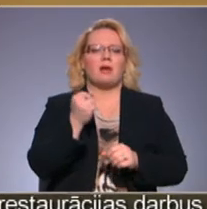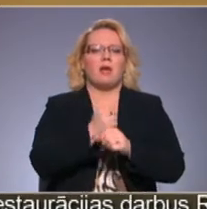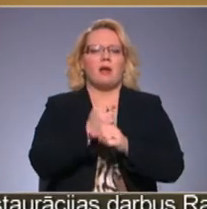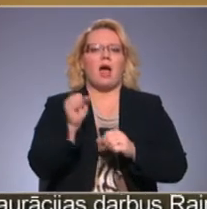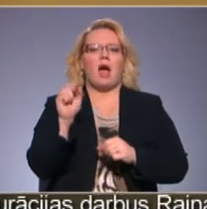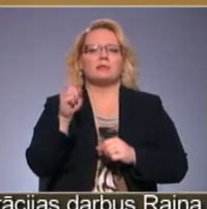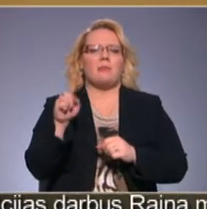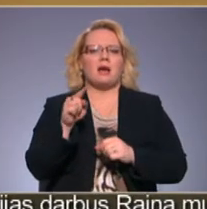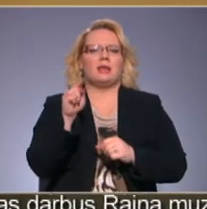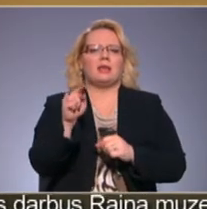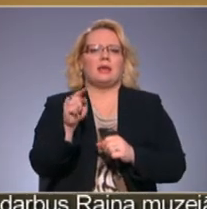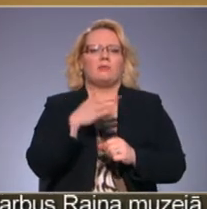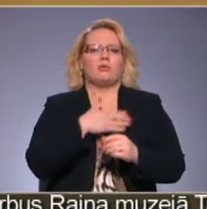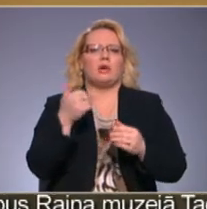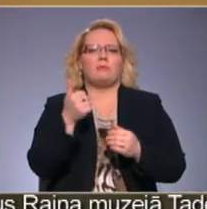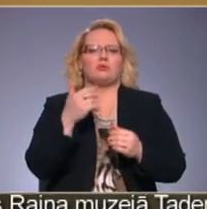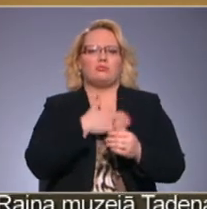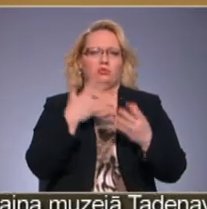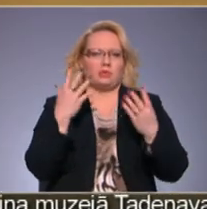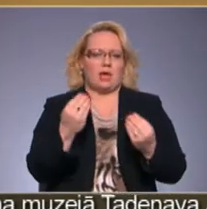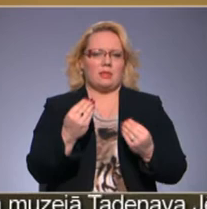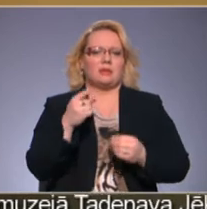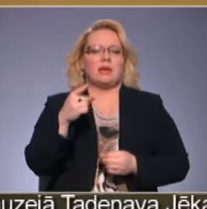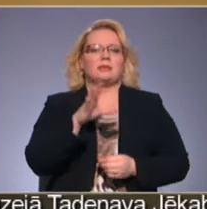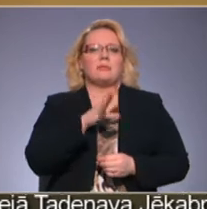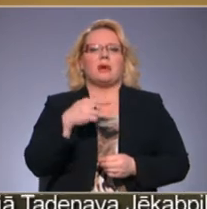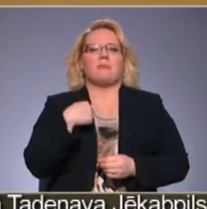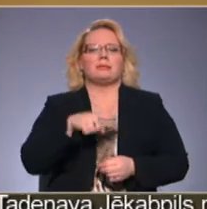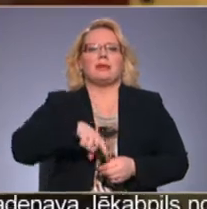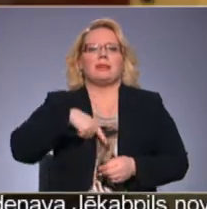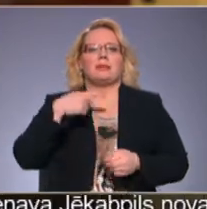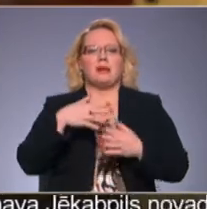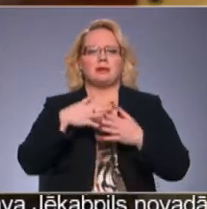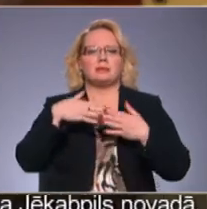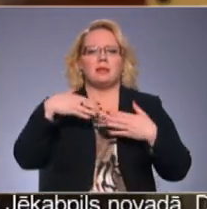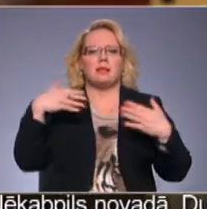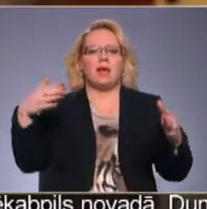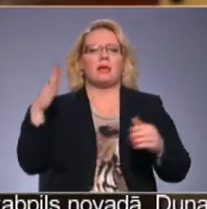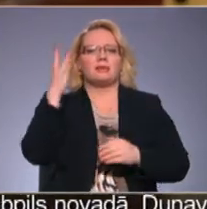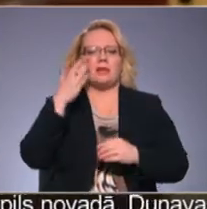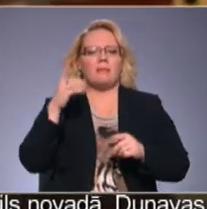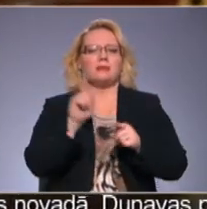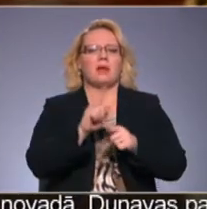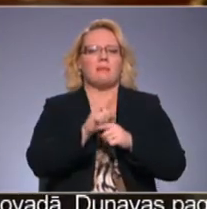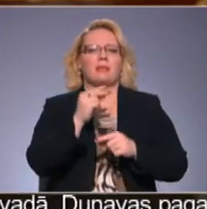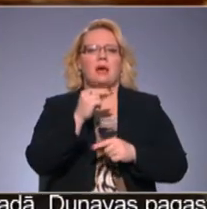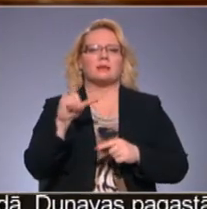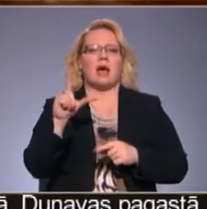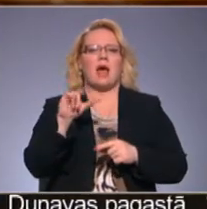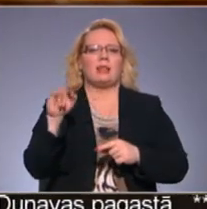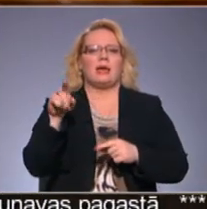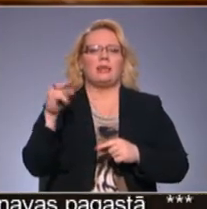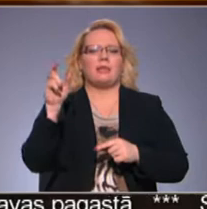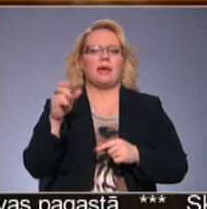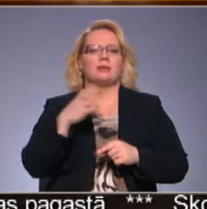īpaši mūsdienās Tas bija mans ilgais lielais sapnis Mēs tāpat kā Mārē Zālītei savā senajā